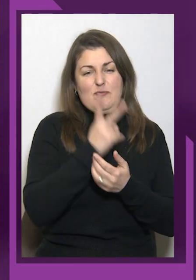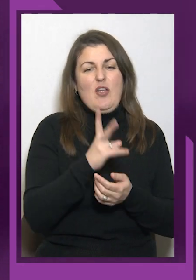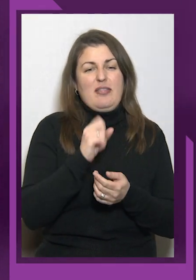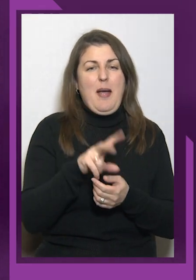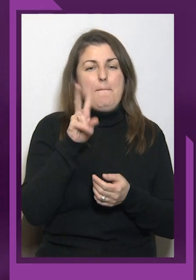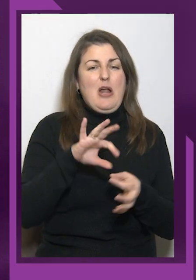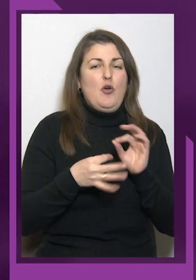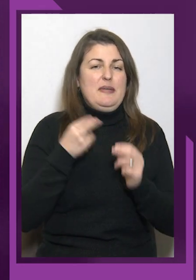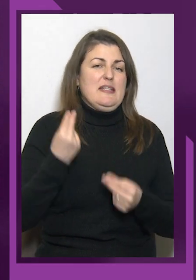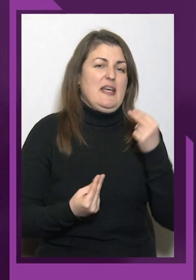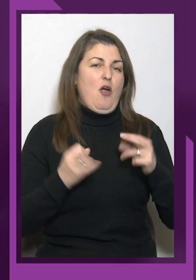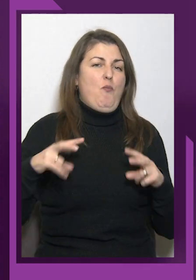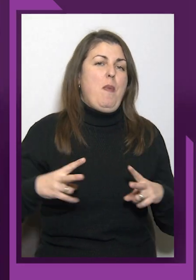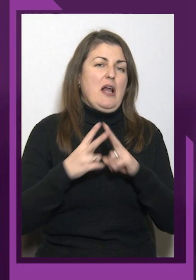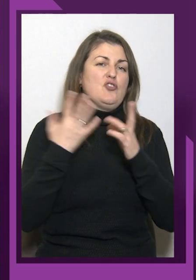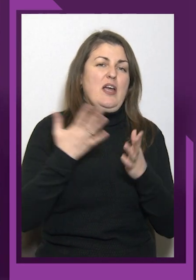ніж за два роки?